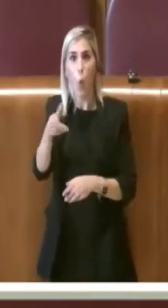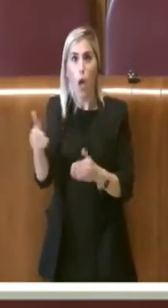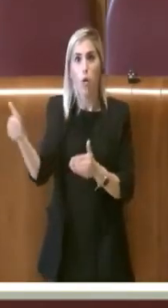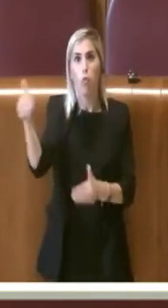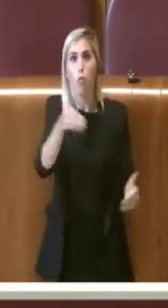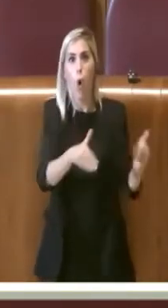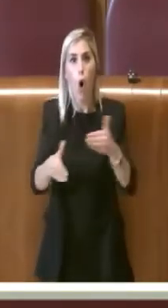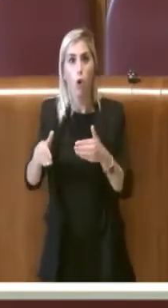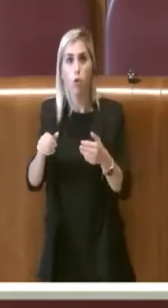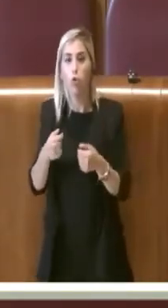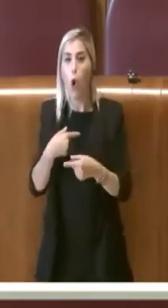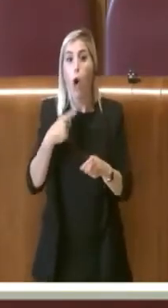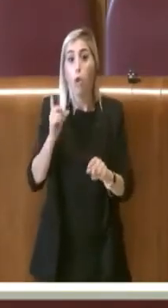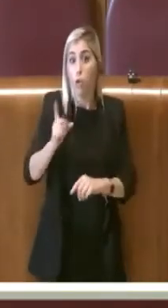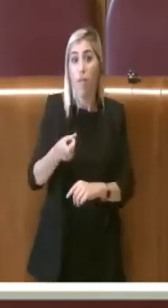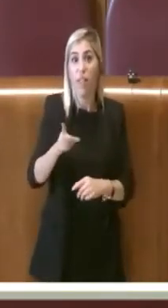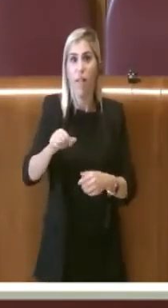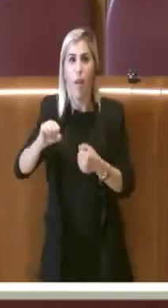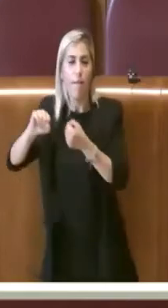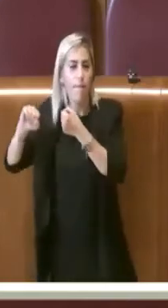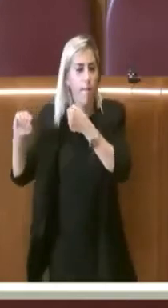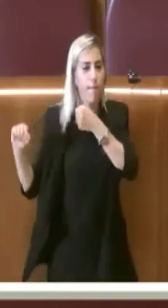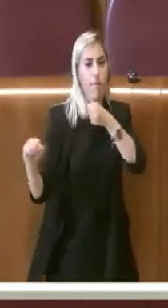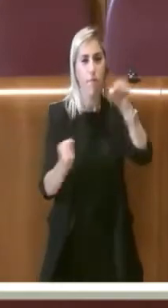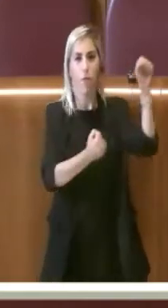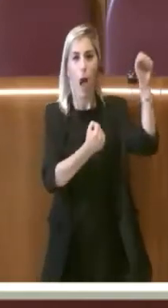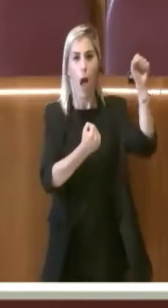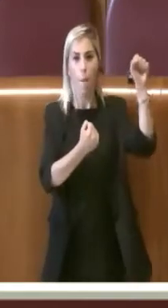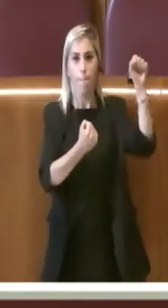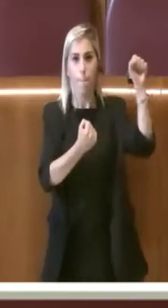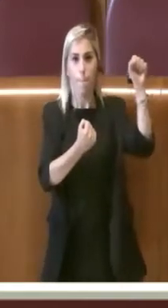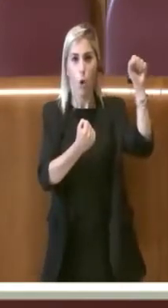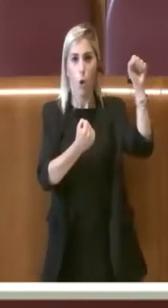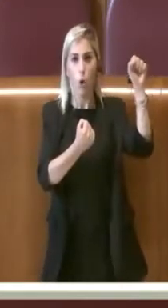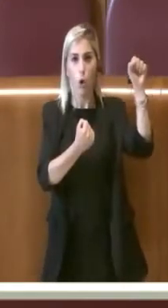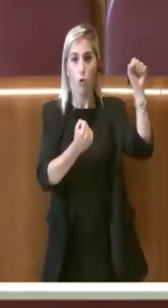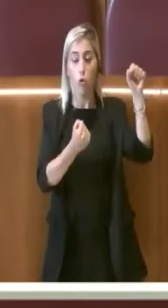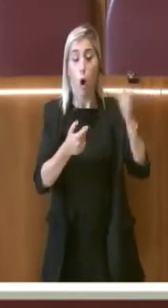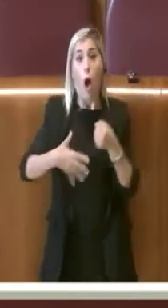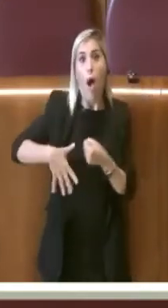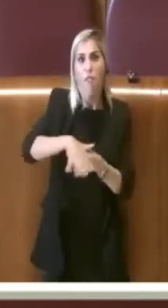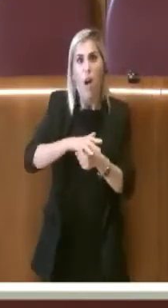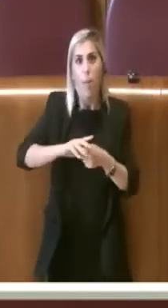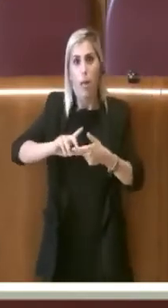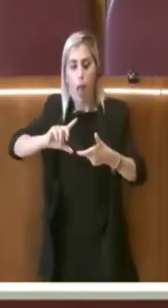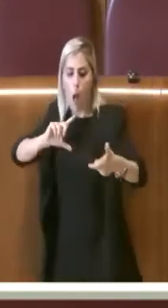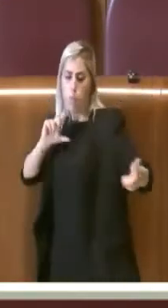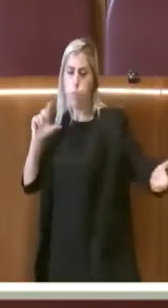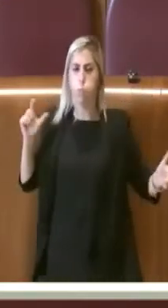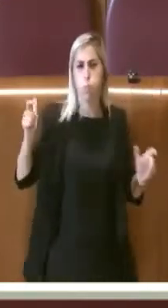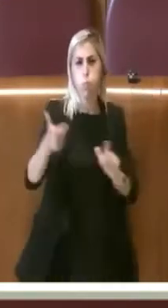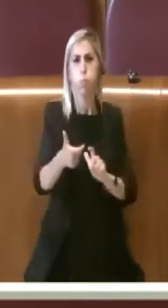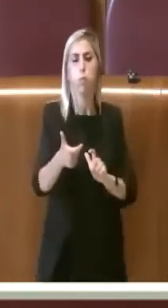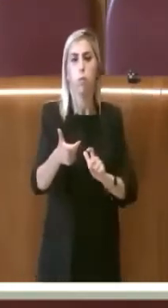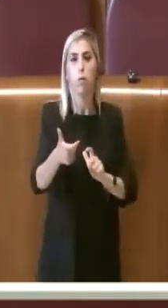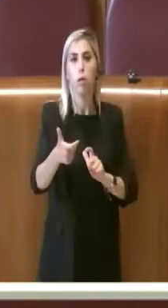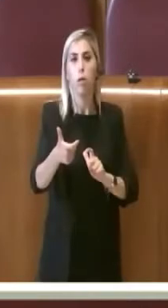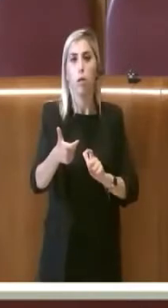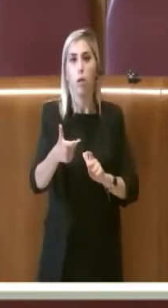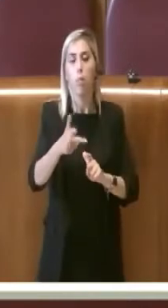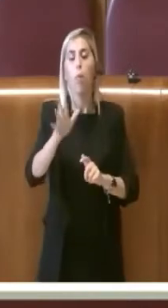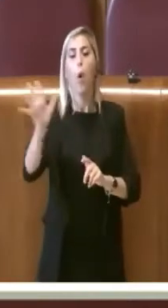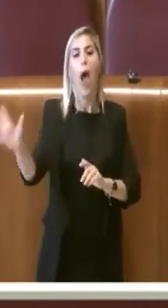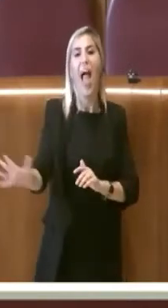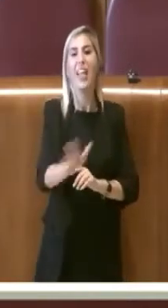italiano e hanno veramente reagito in una maniera di